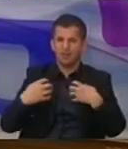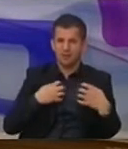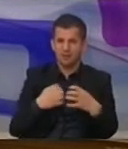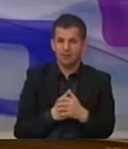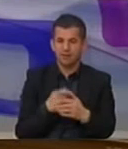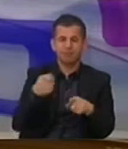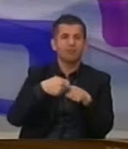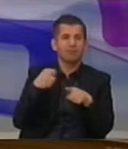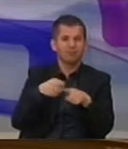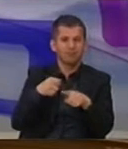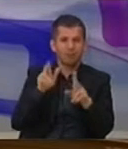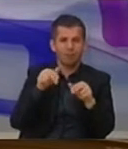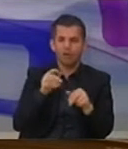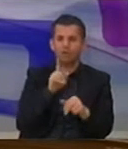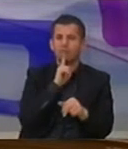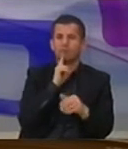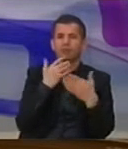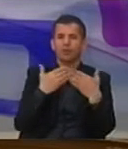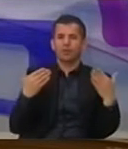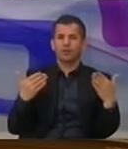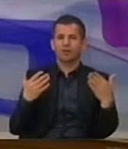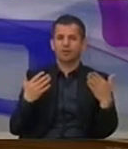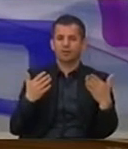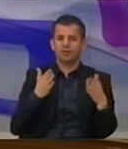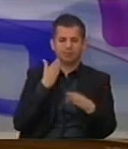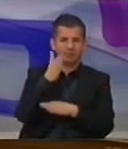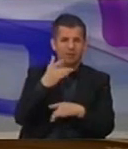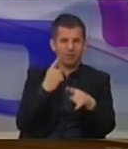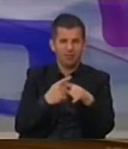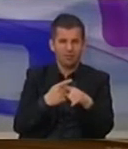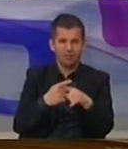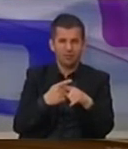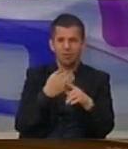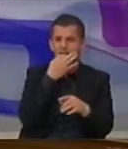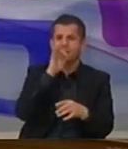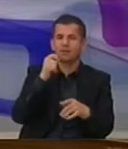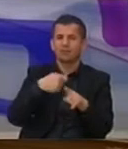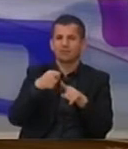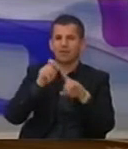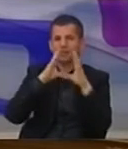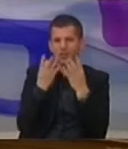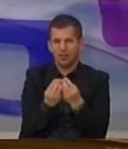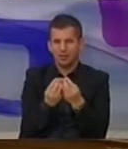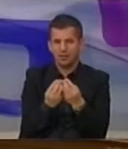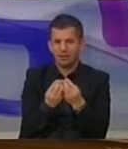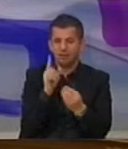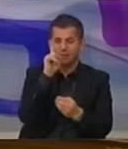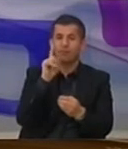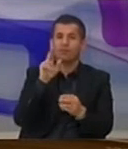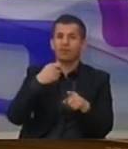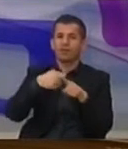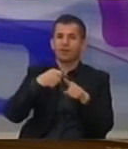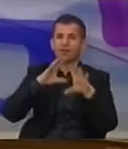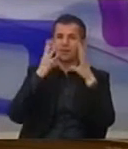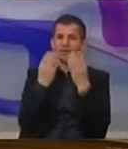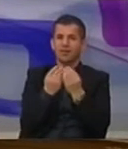Renovimit do të bëhet edhe për cëllim të modernizimit të hapsires e gzistuse dhe funksionalizimit më të mirë të sajtë. Pashtu, do të renovot në